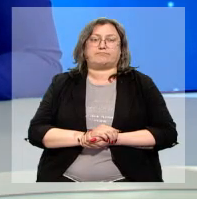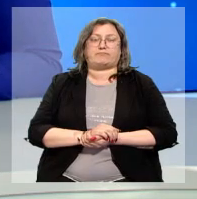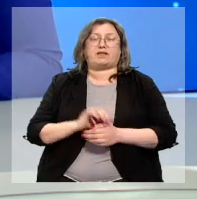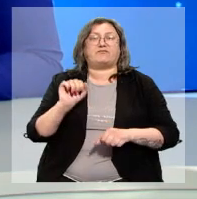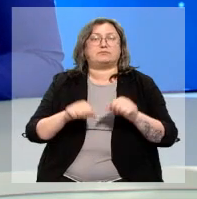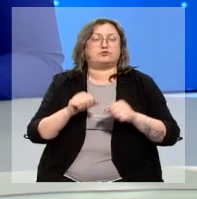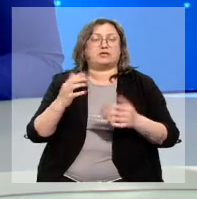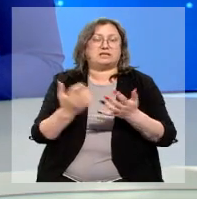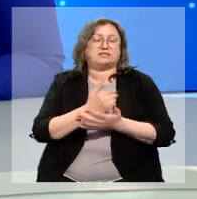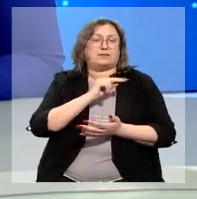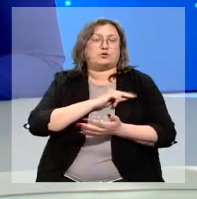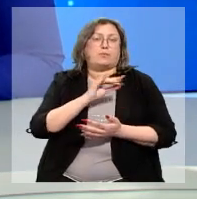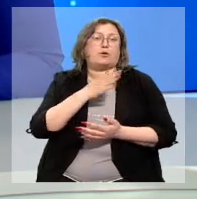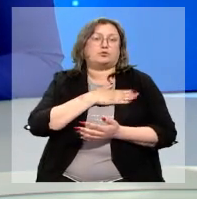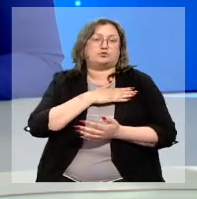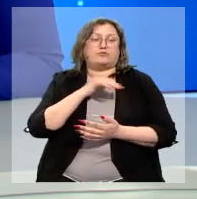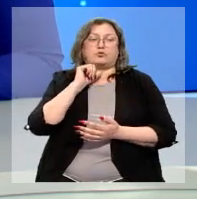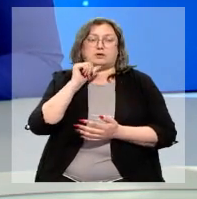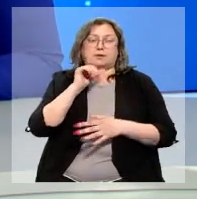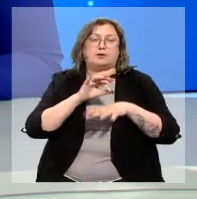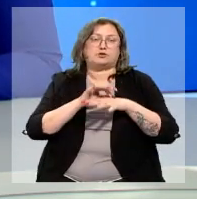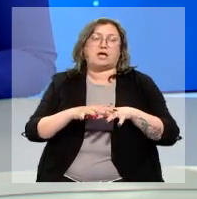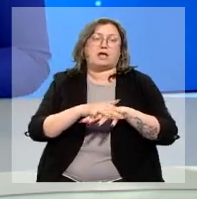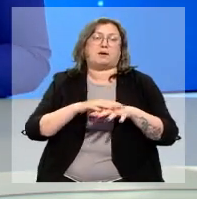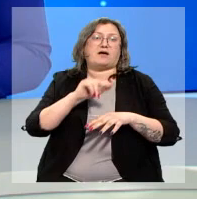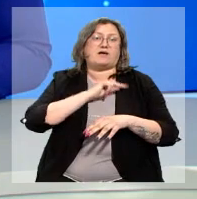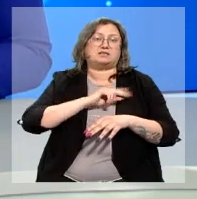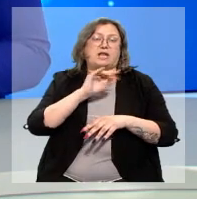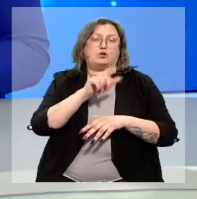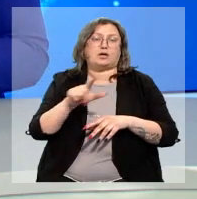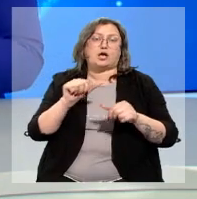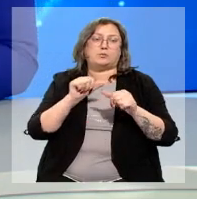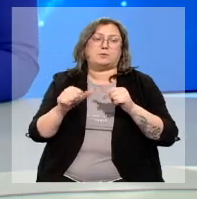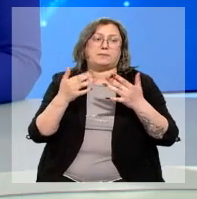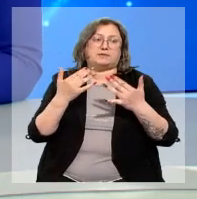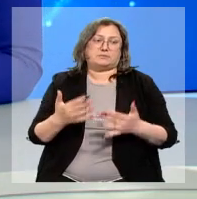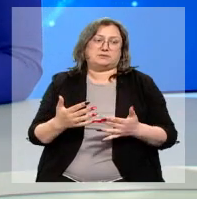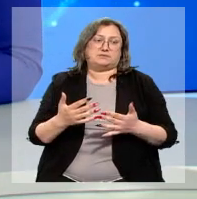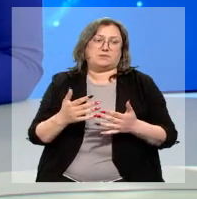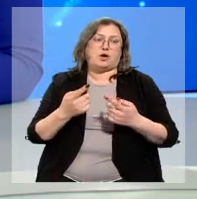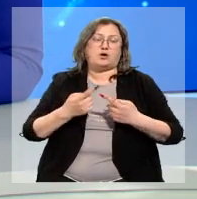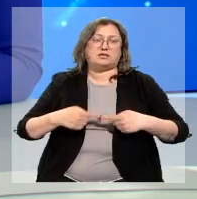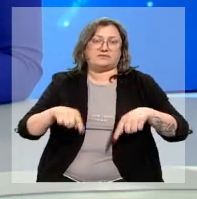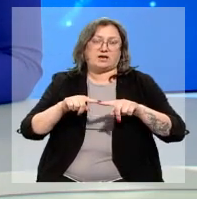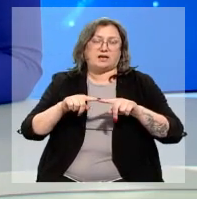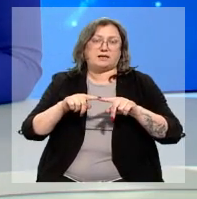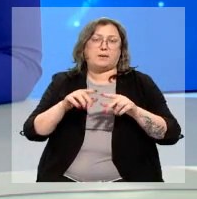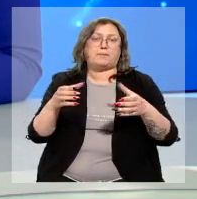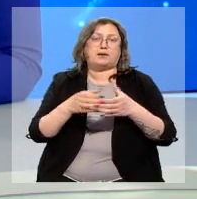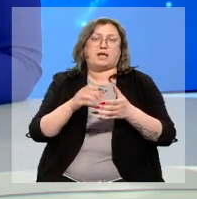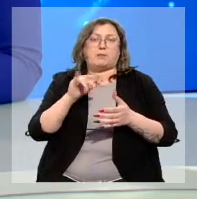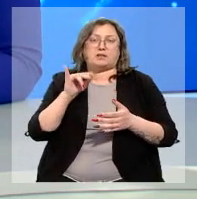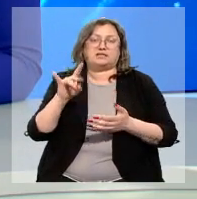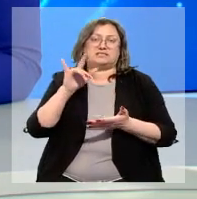Возможность найти работу по душе. В Кустамайе прошла ярмарка вакансий для людей с особыми потребностями. Организовали ее партия